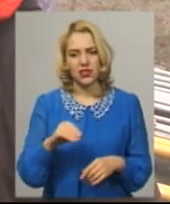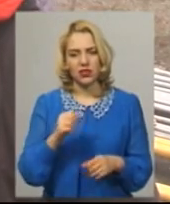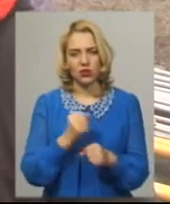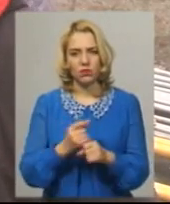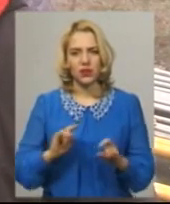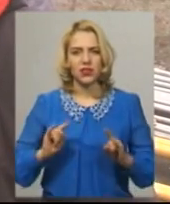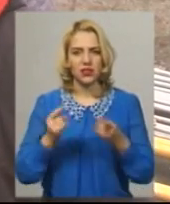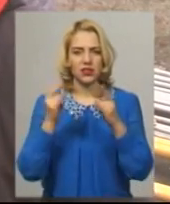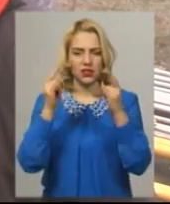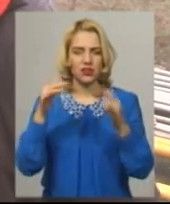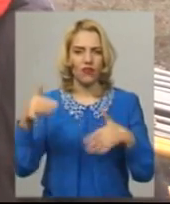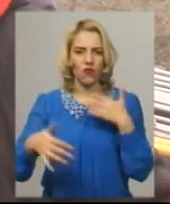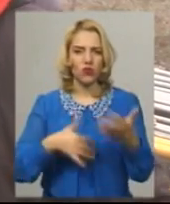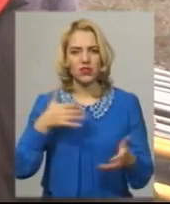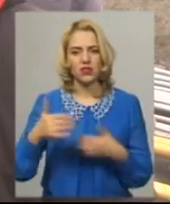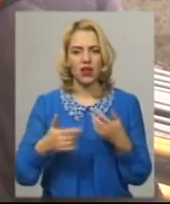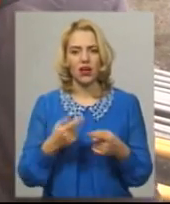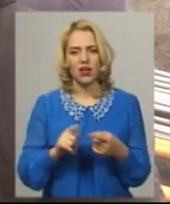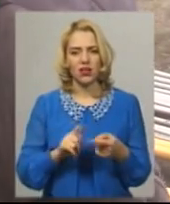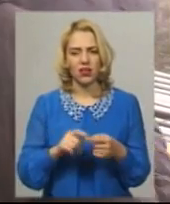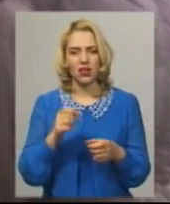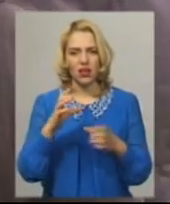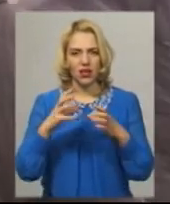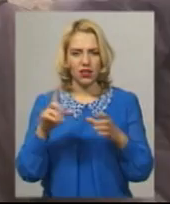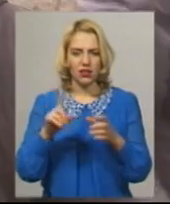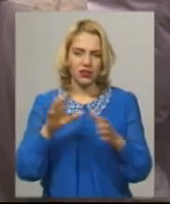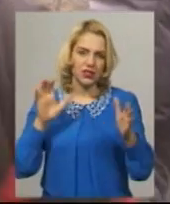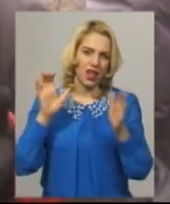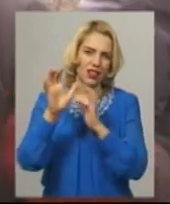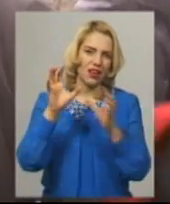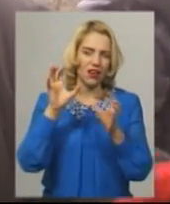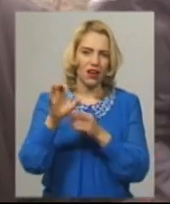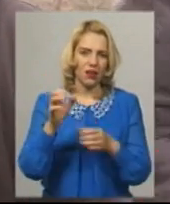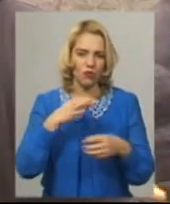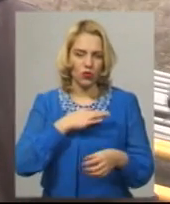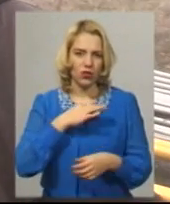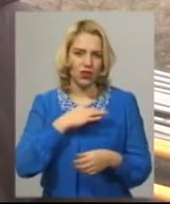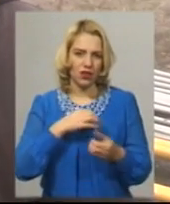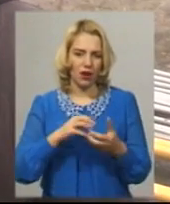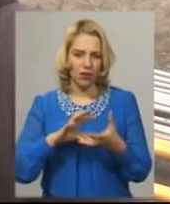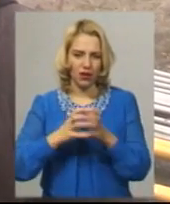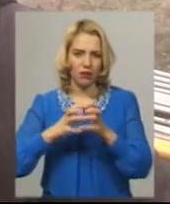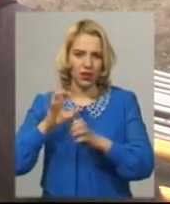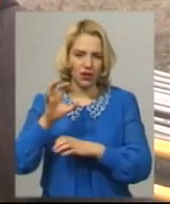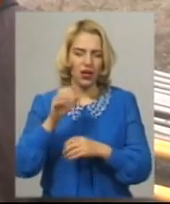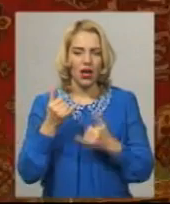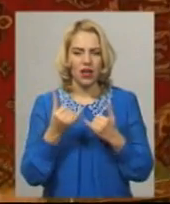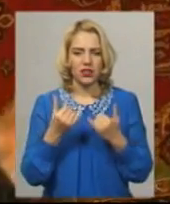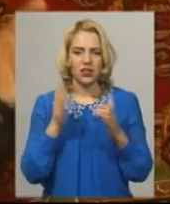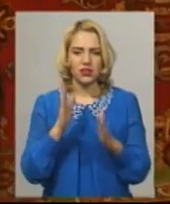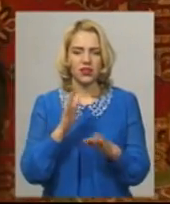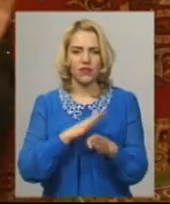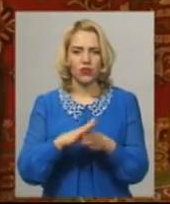що всі стояки дири побили, сквозняки. Затикаємо вонуча, ми чим бачимо. На нинішній день 12